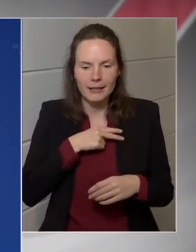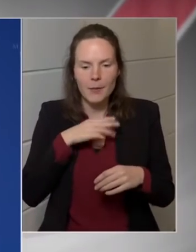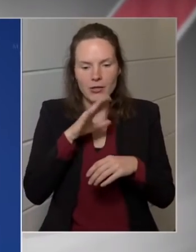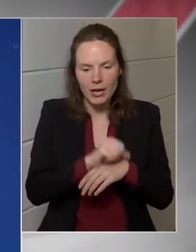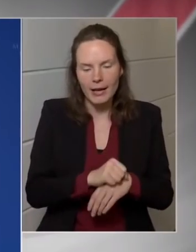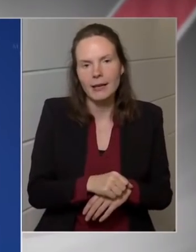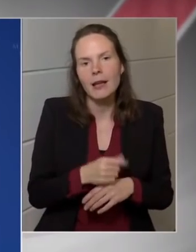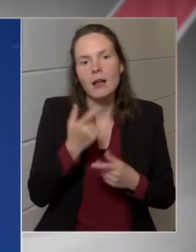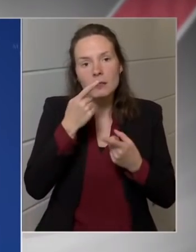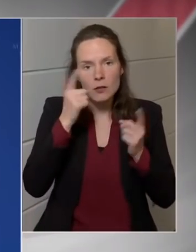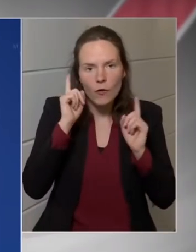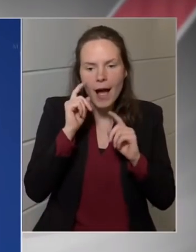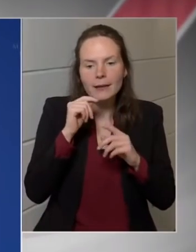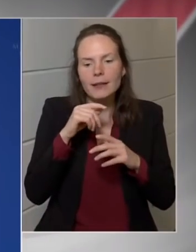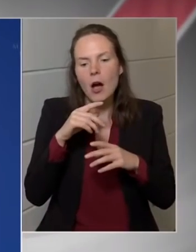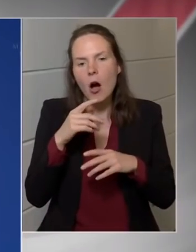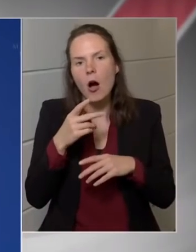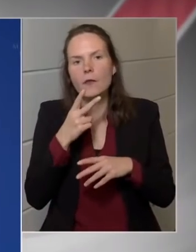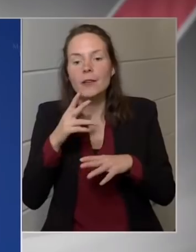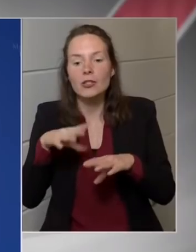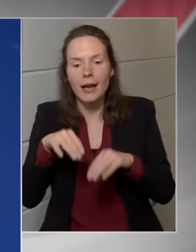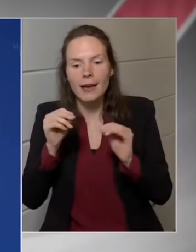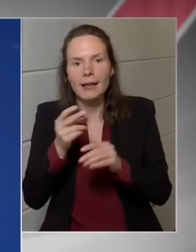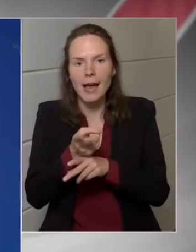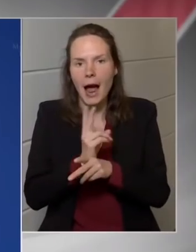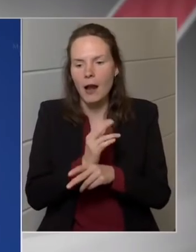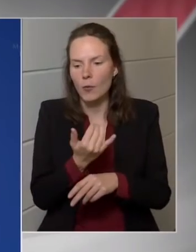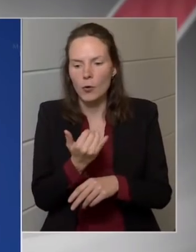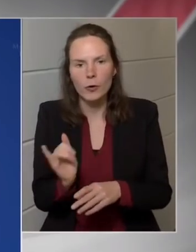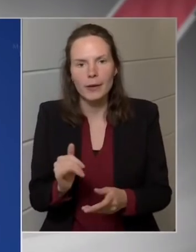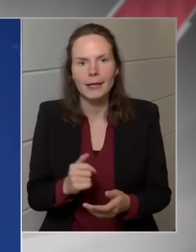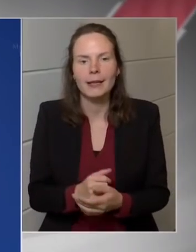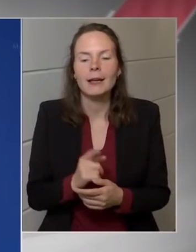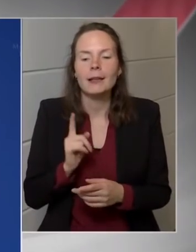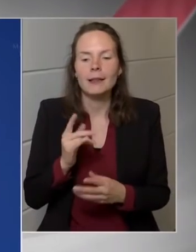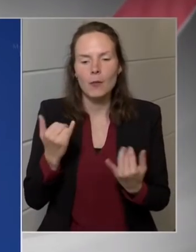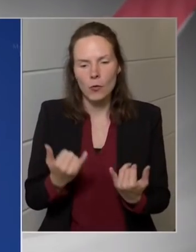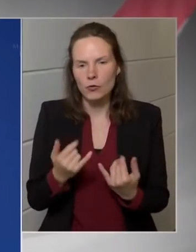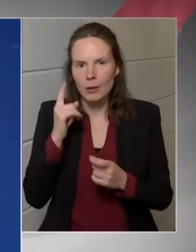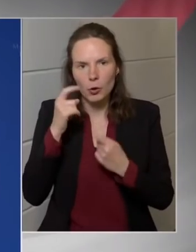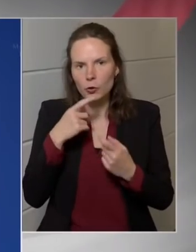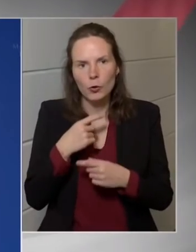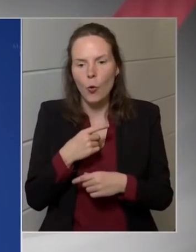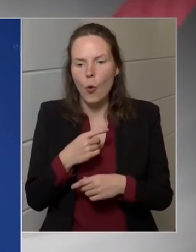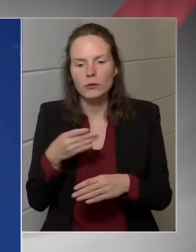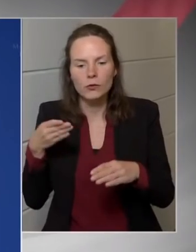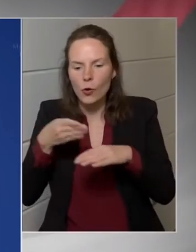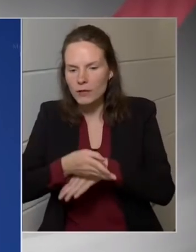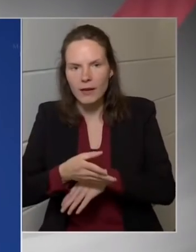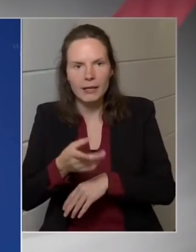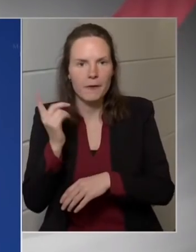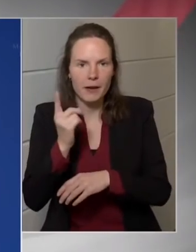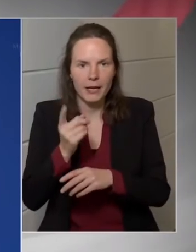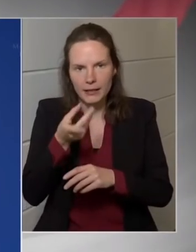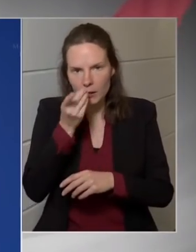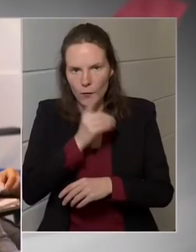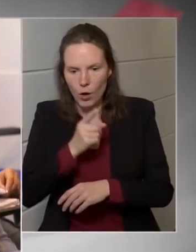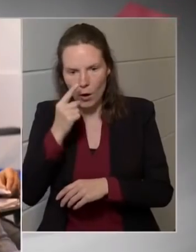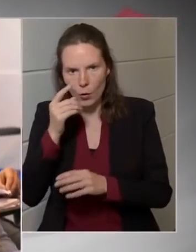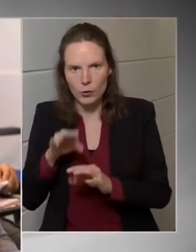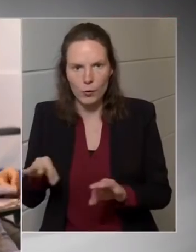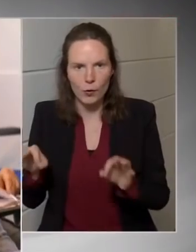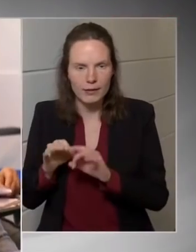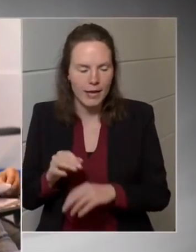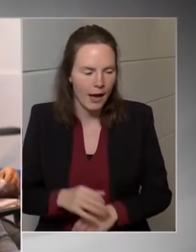mindegyikének, de ezen túlmenően mi nem gondoljuk azt, hogy ma közvetlen fenyegetés lenne bármely NATO tagában nézve Oroszország. Nem